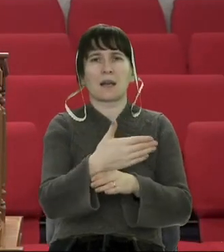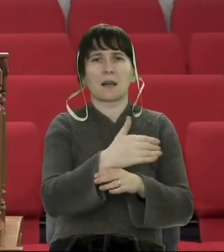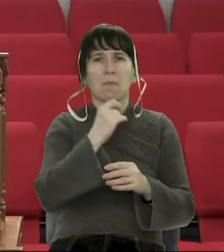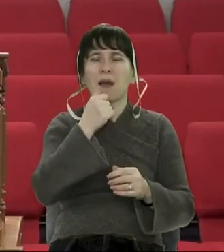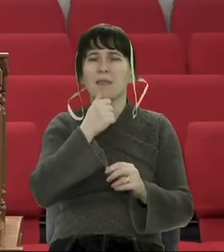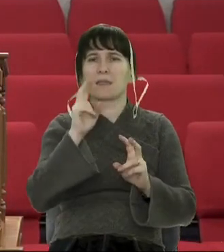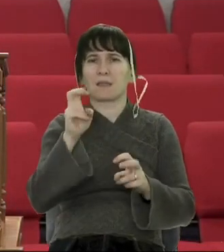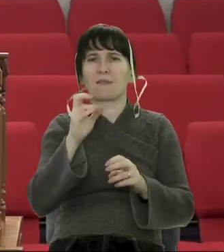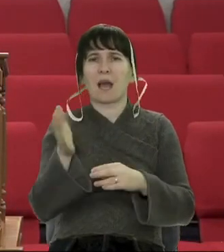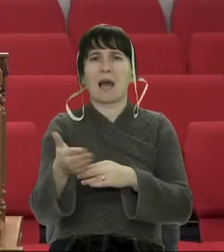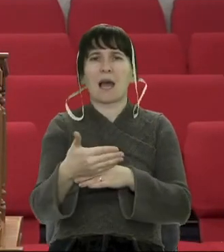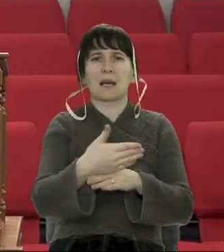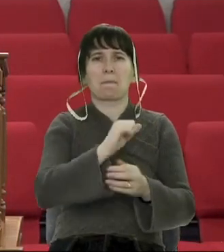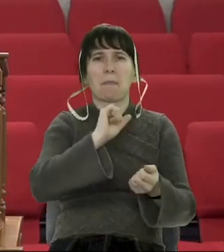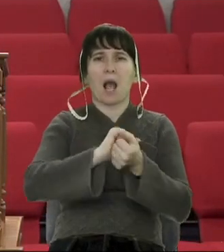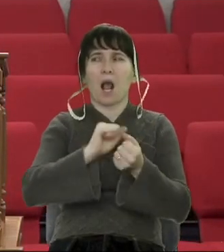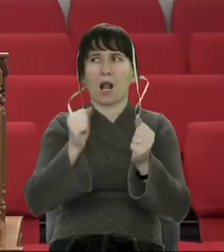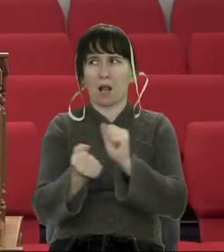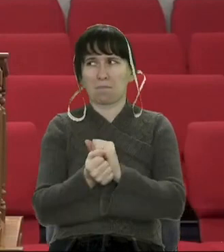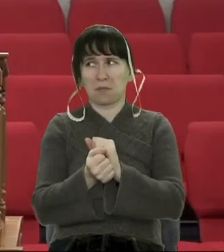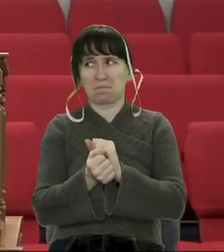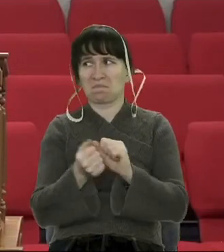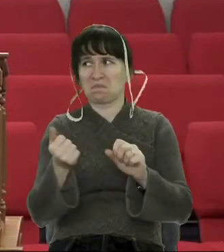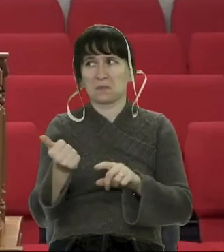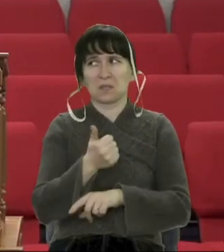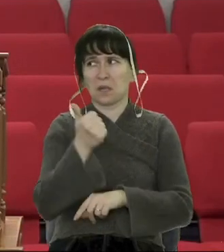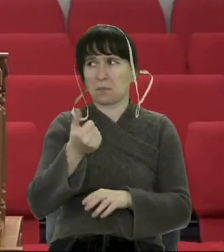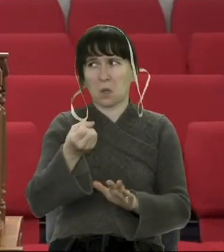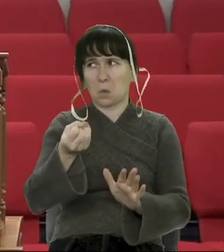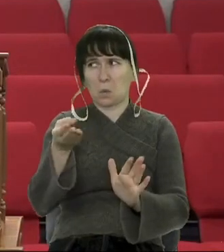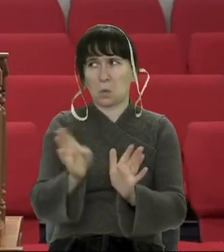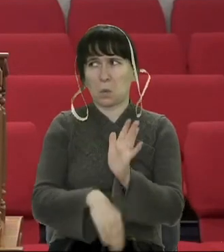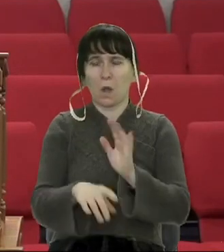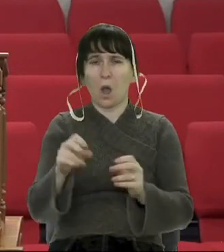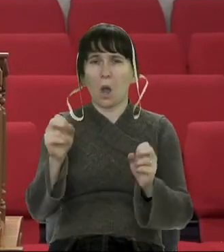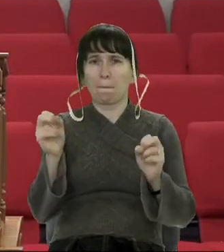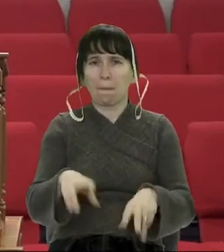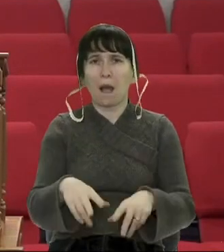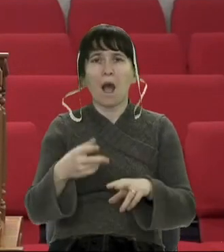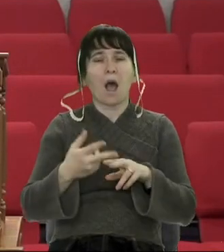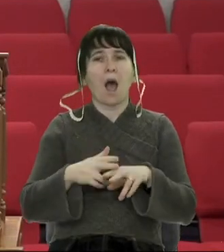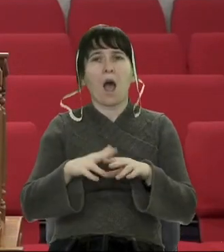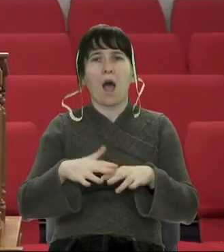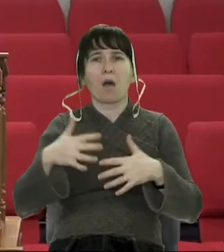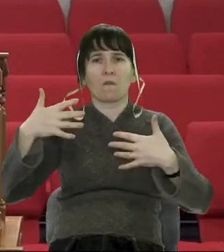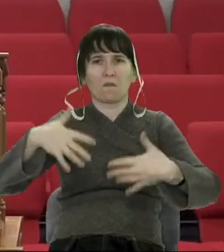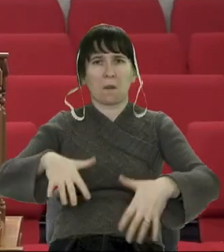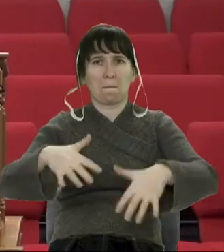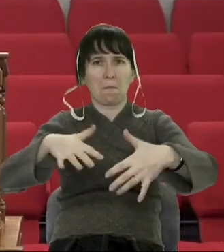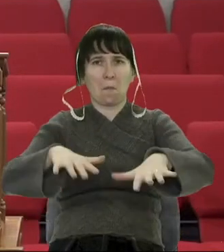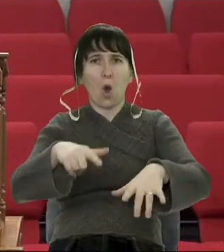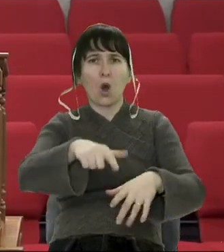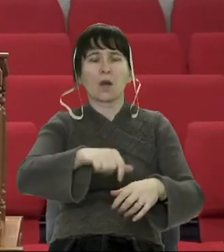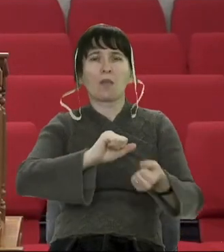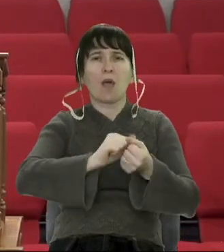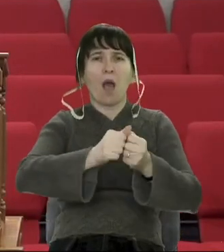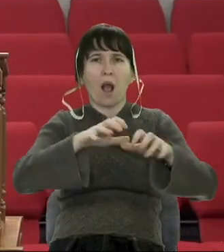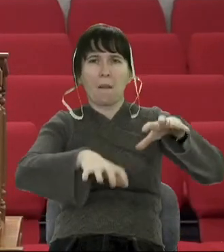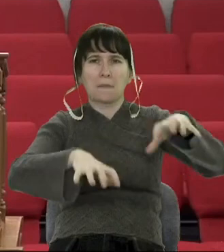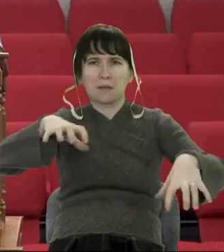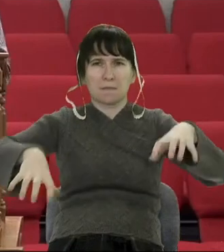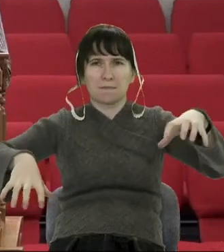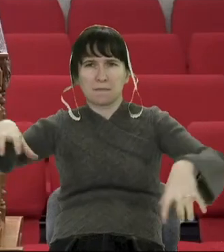найотруйніша риба, яка є. Вона водиться в такий кам'янистій, близь до берега місцевості.